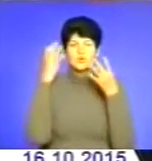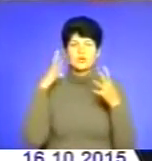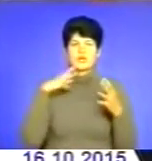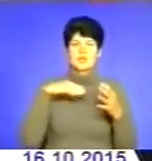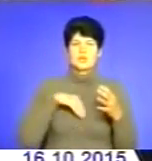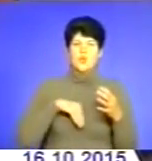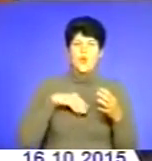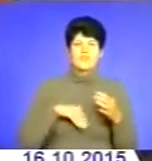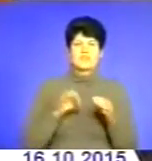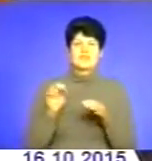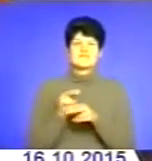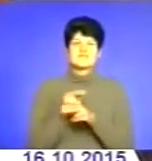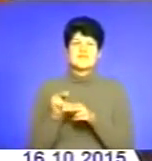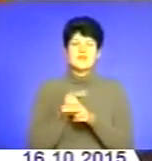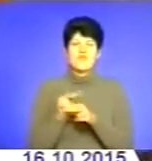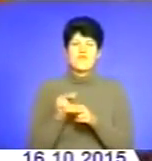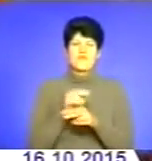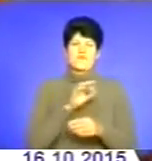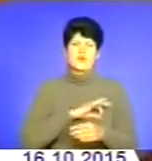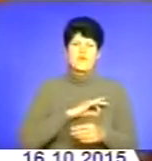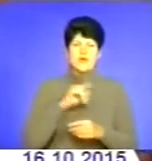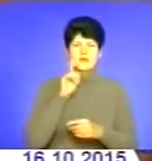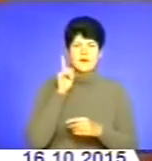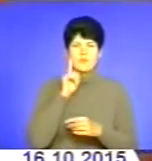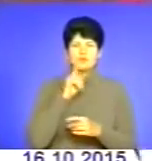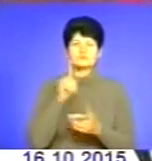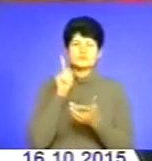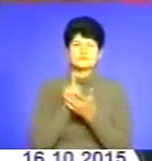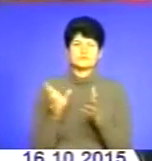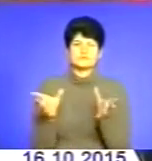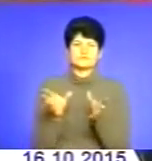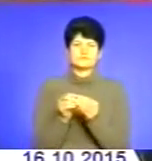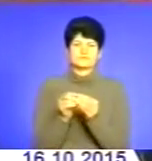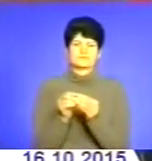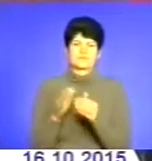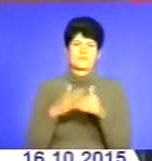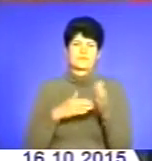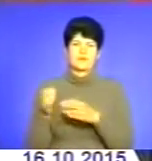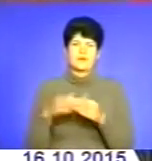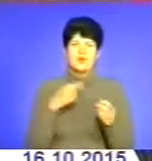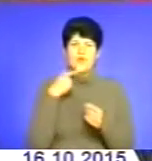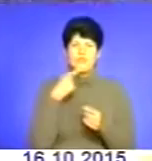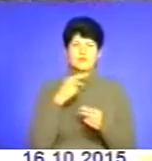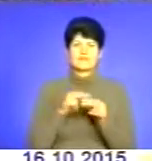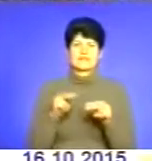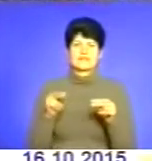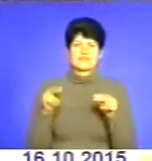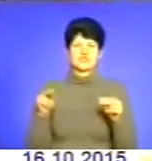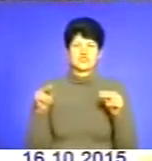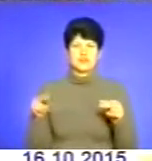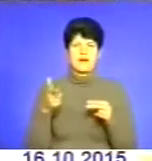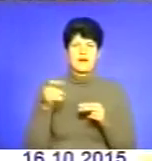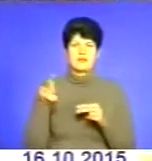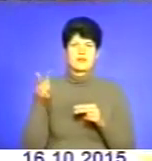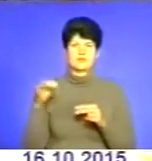виховання молоді – невід'ємне від фахових навичок та опанування професійних дисциплін, переконані викладачі Галицького коледжу.